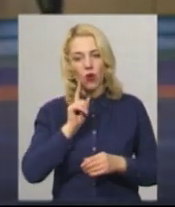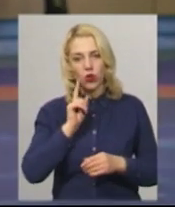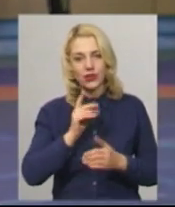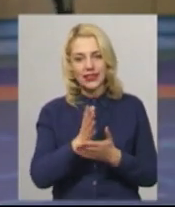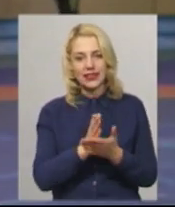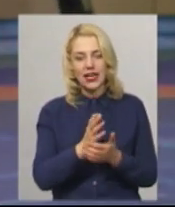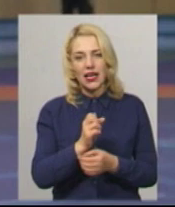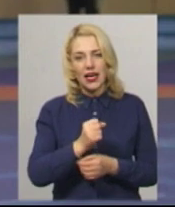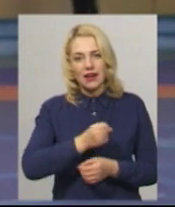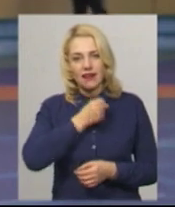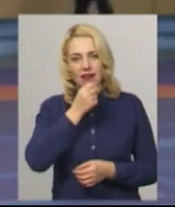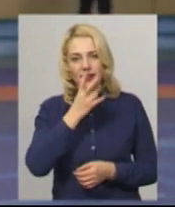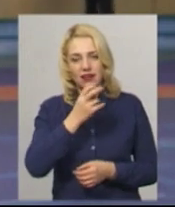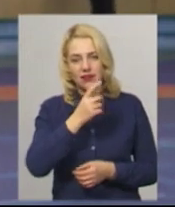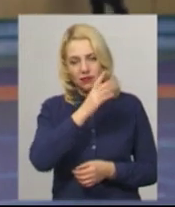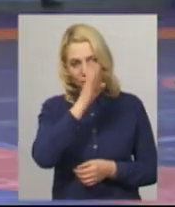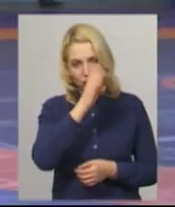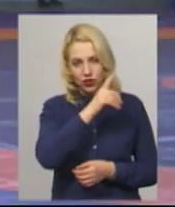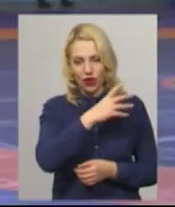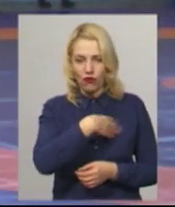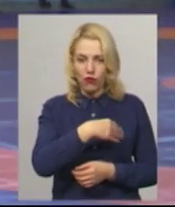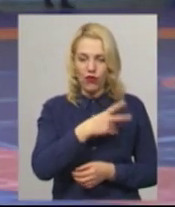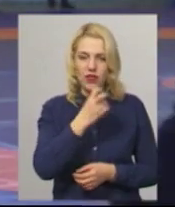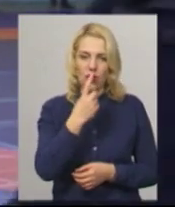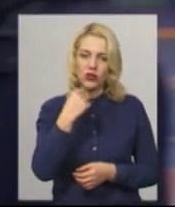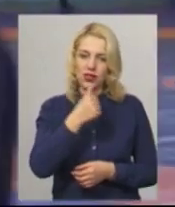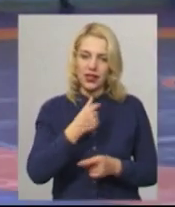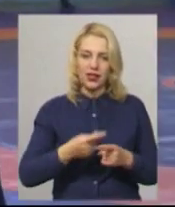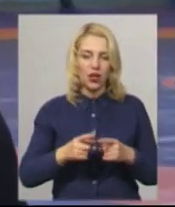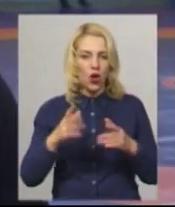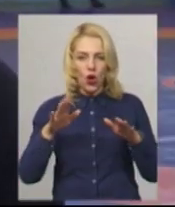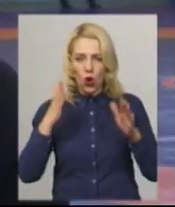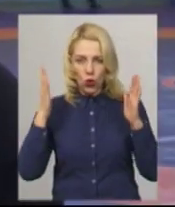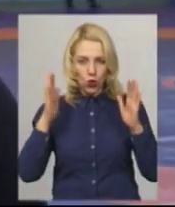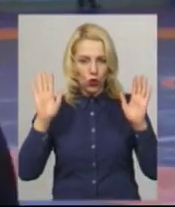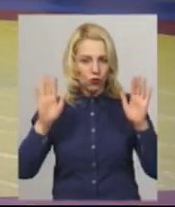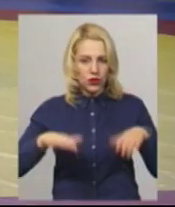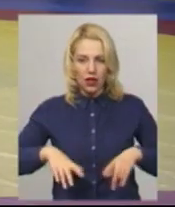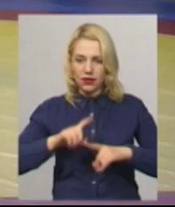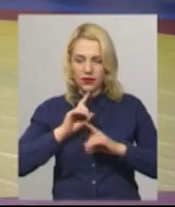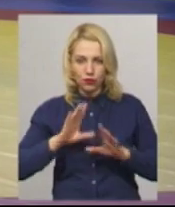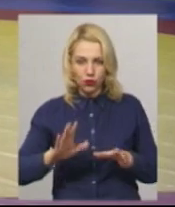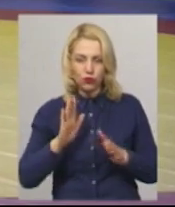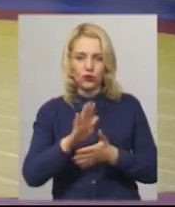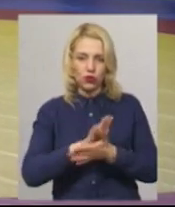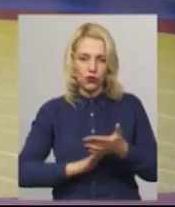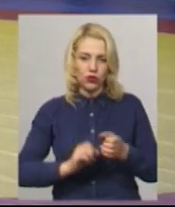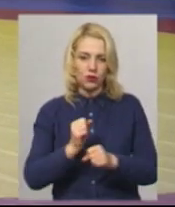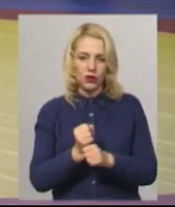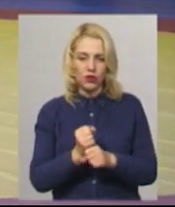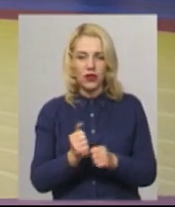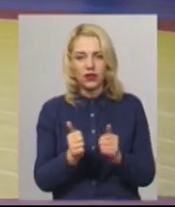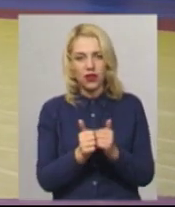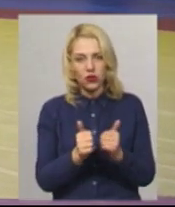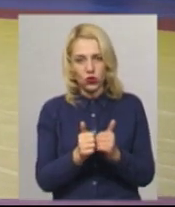молодший на рік. А рік – це різниця в будь-якому випадку. Ми руки не опустимо, будемо працювати далі». На сусідньому килимі